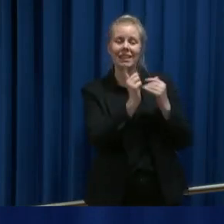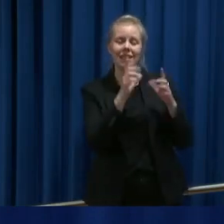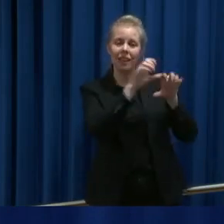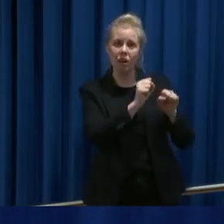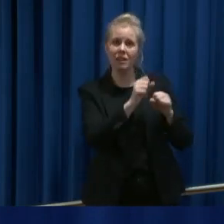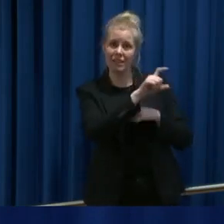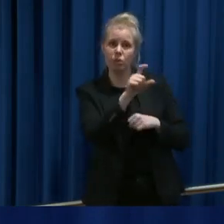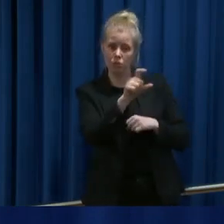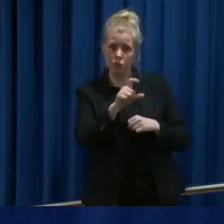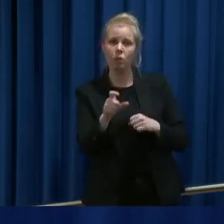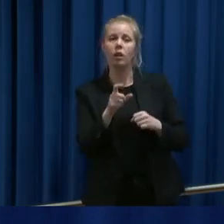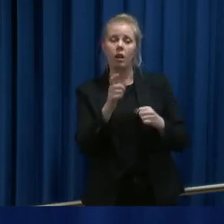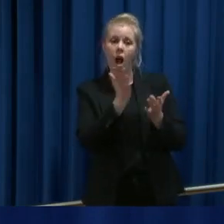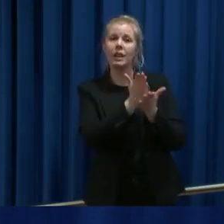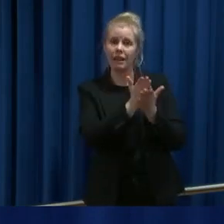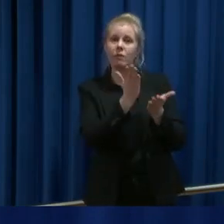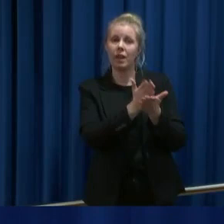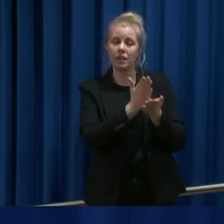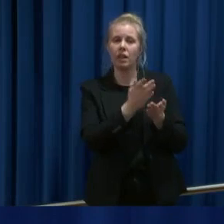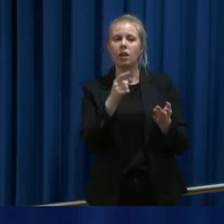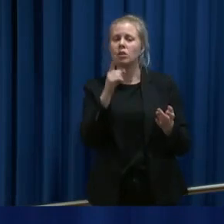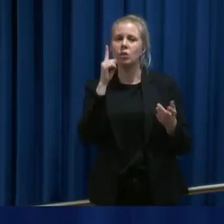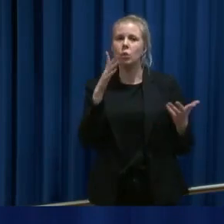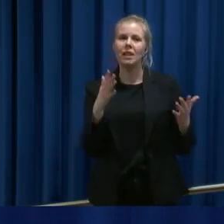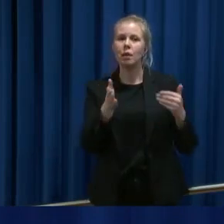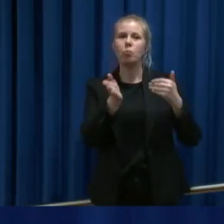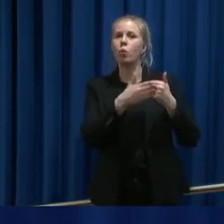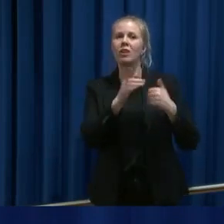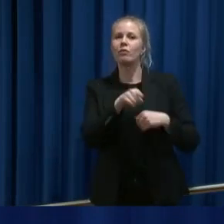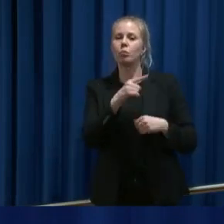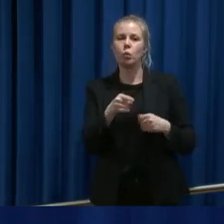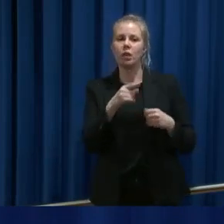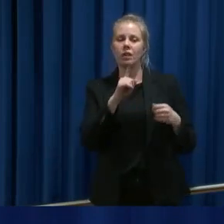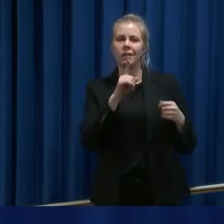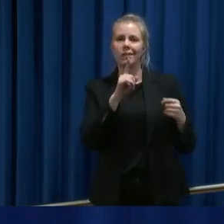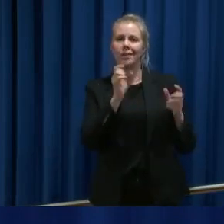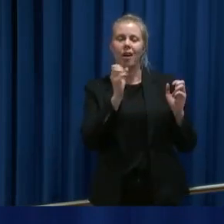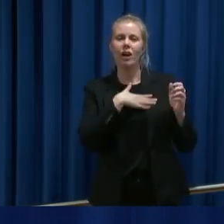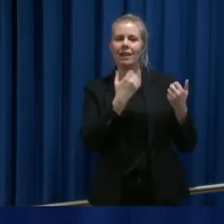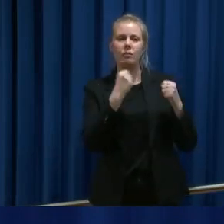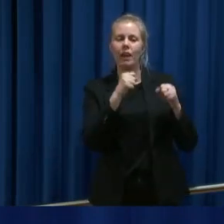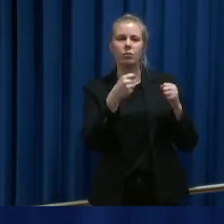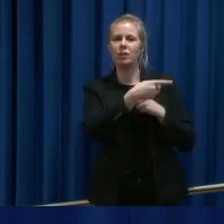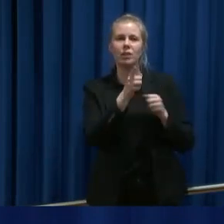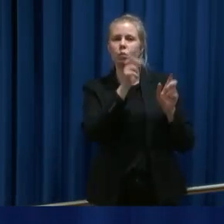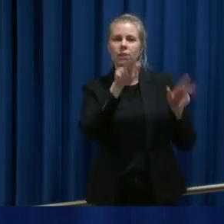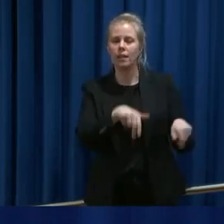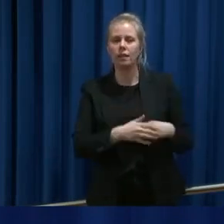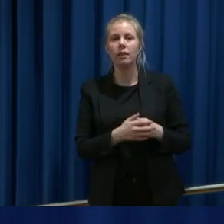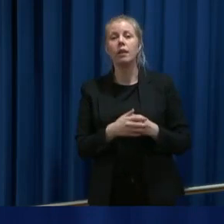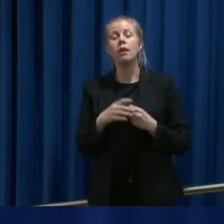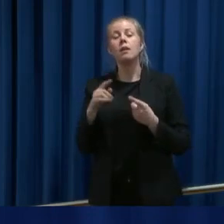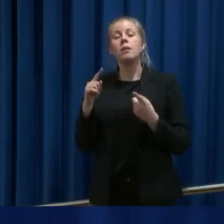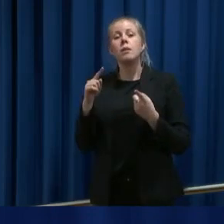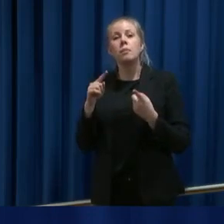tenker at akkurat det tror jeg ikke at portforbud kommer til å svare på det vi har sett i dag. Og så er det jo slik at